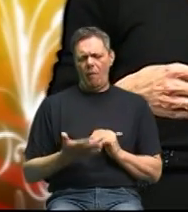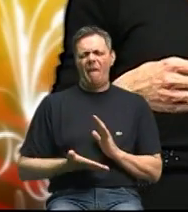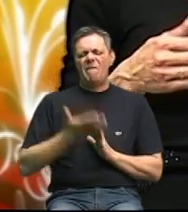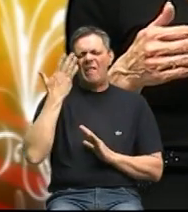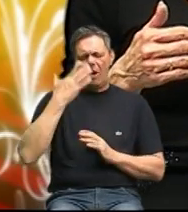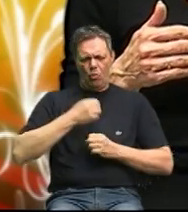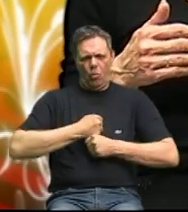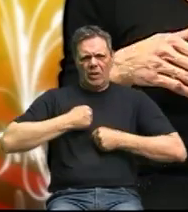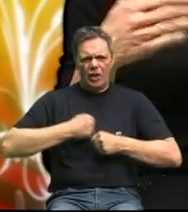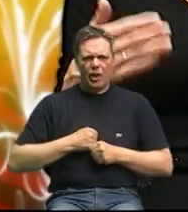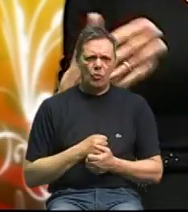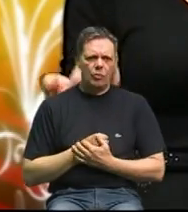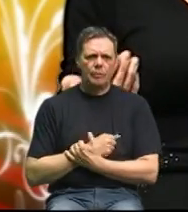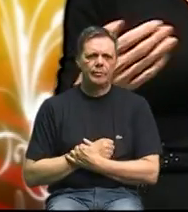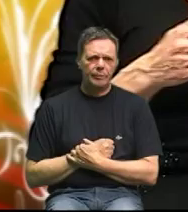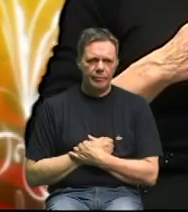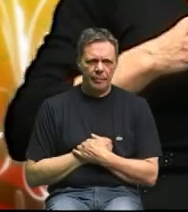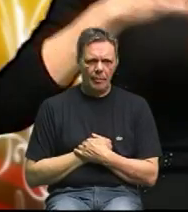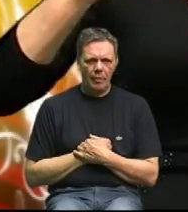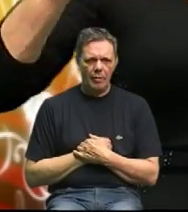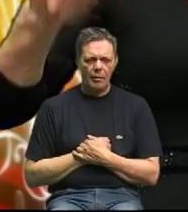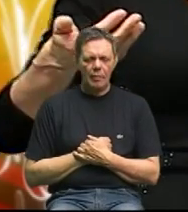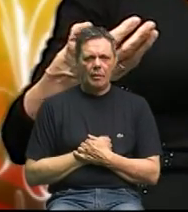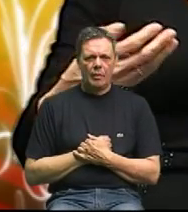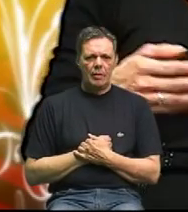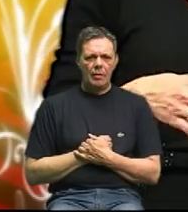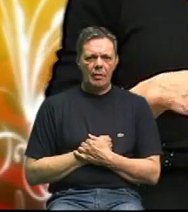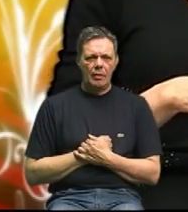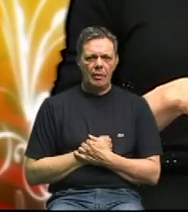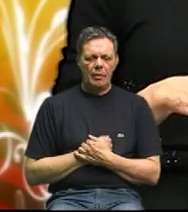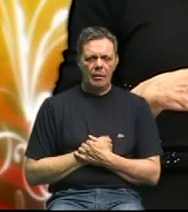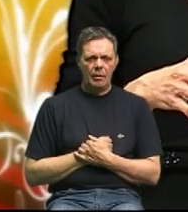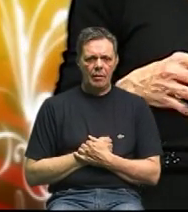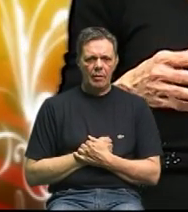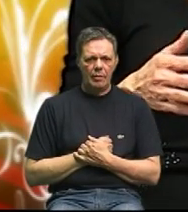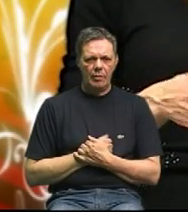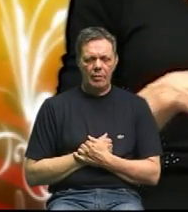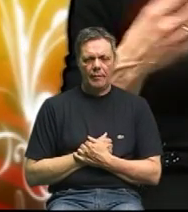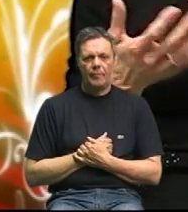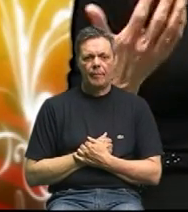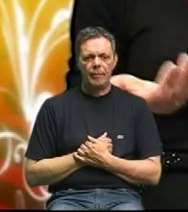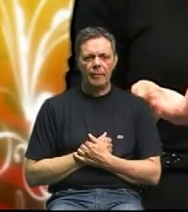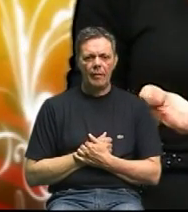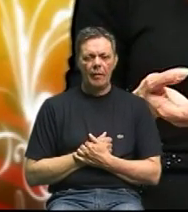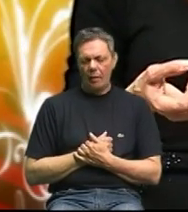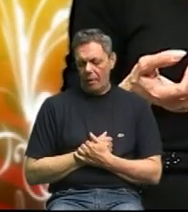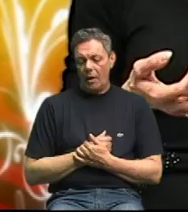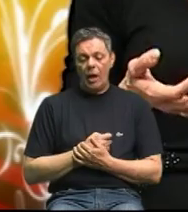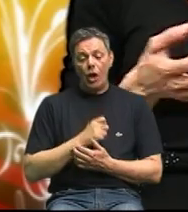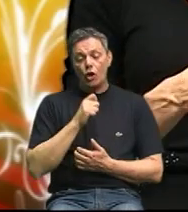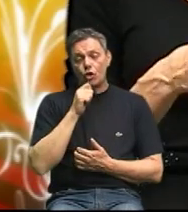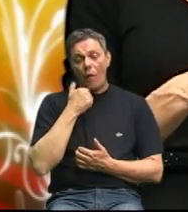imaju to je body mass indeks ima 28 a nema nije debelj